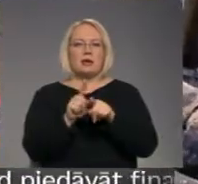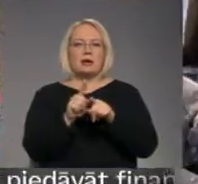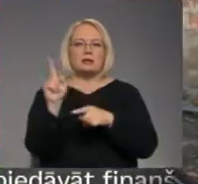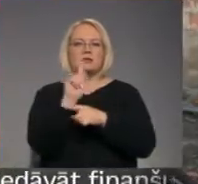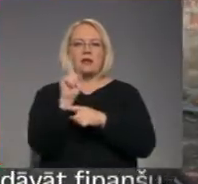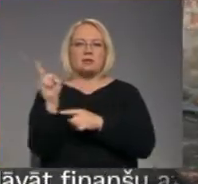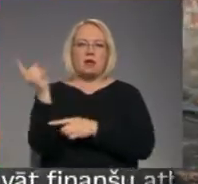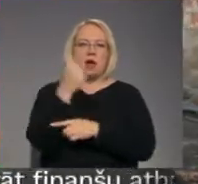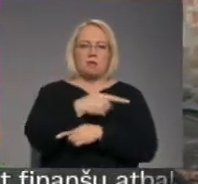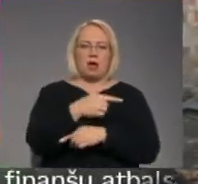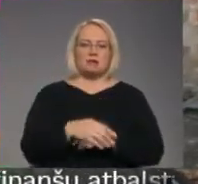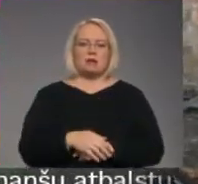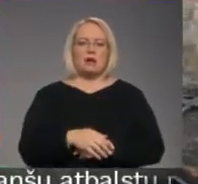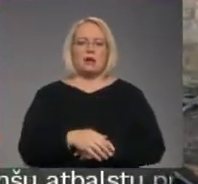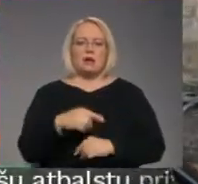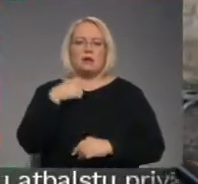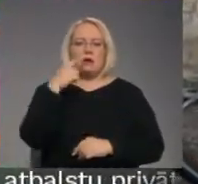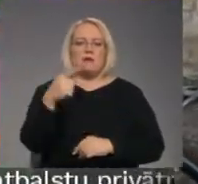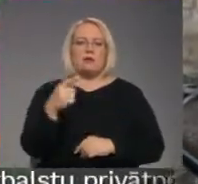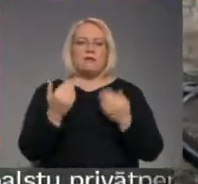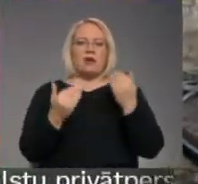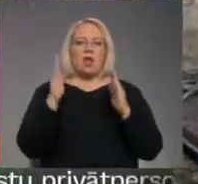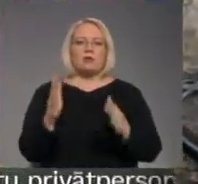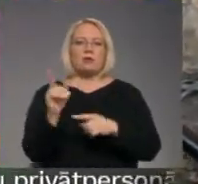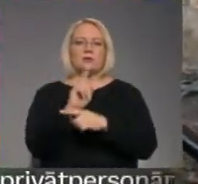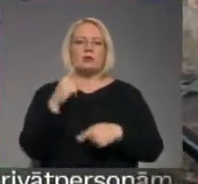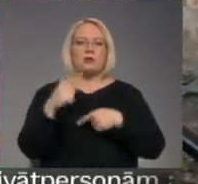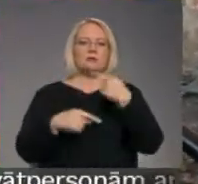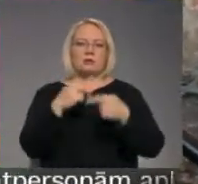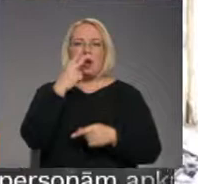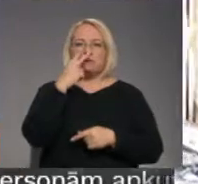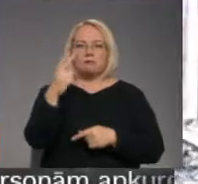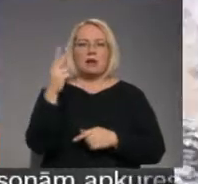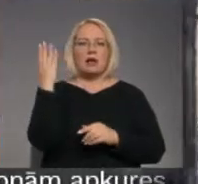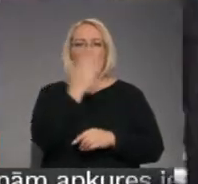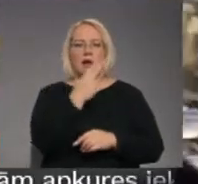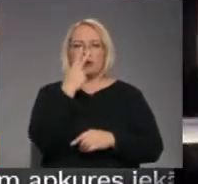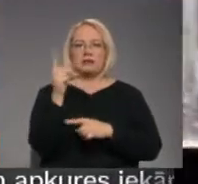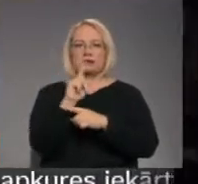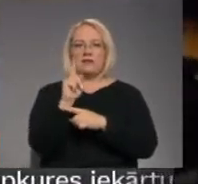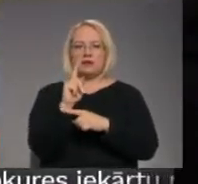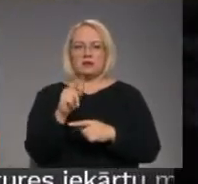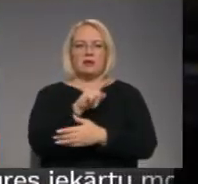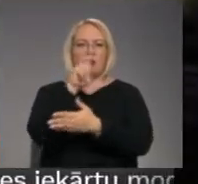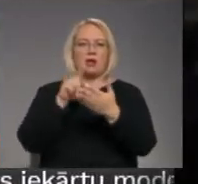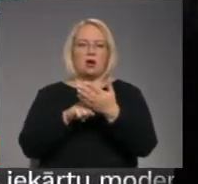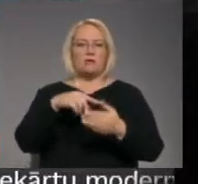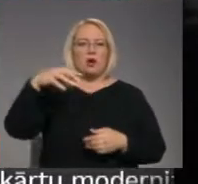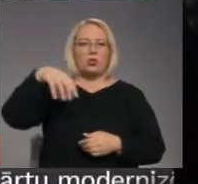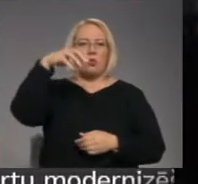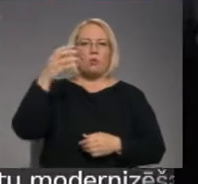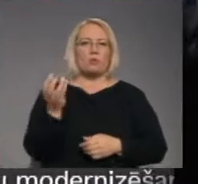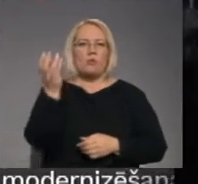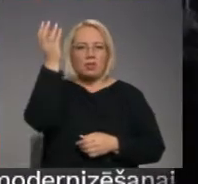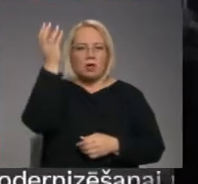vecīti. Nu, it kā varētu būt, viņi ir vecīti, tegus, jo vienmēr, mēs tiem gara, vienmēr, ka viņi ir vecīti. Vai dzīvoklī bijis arī dūmu detektors